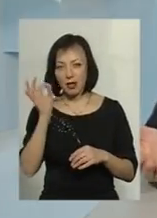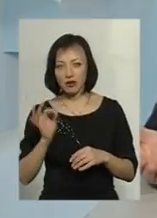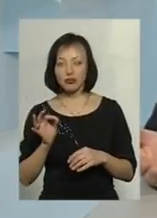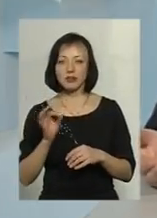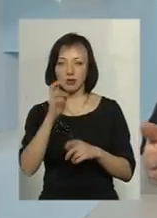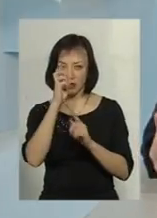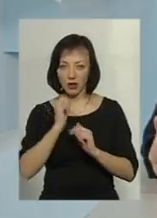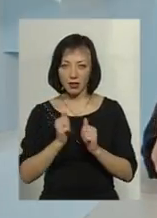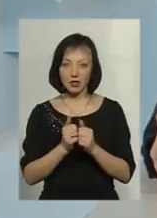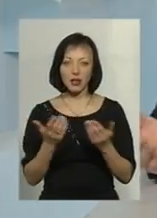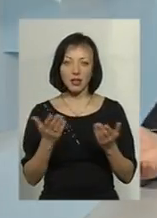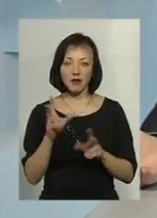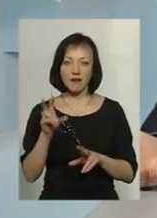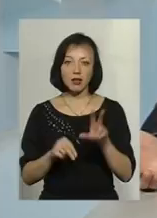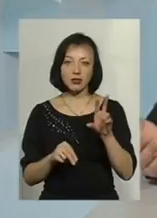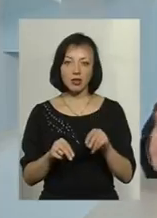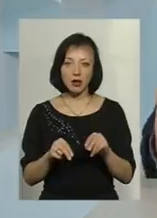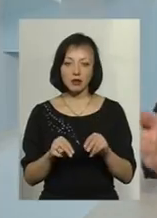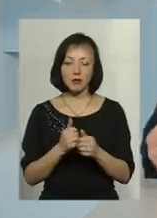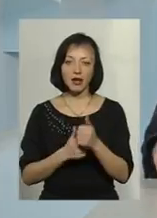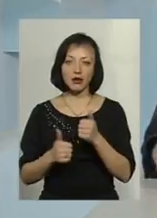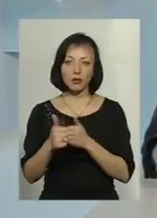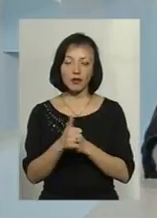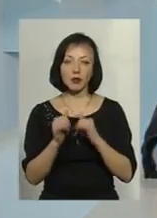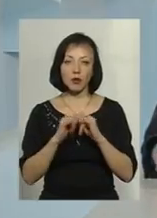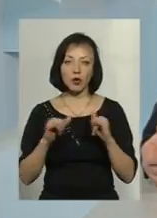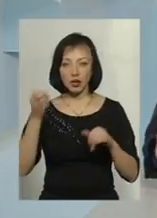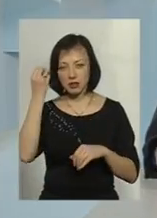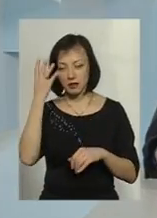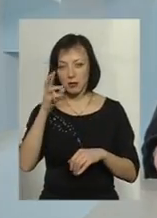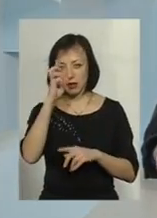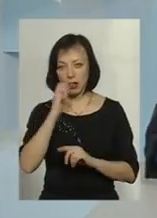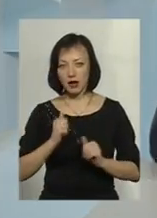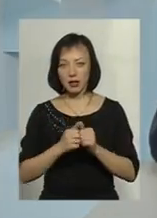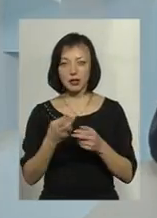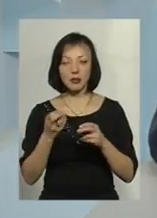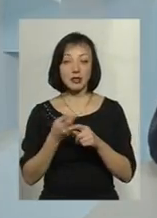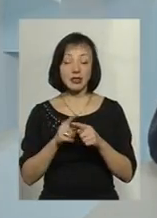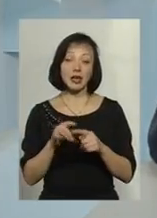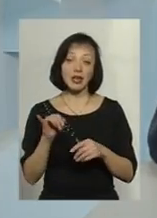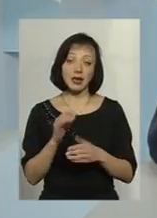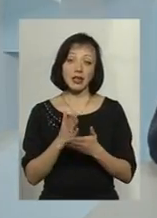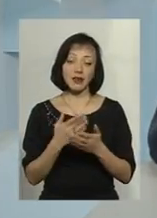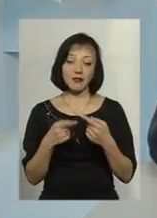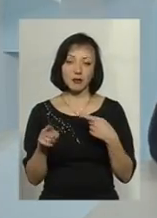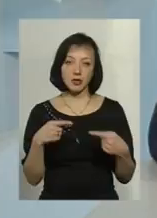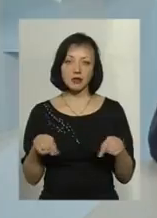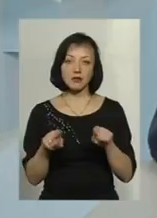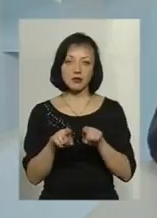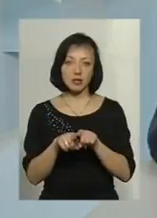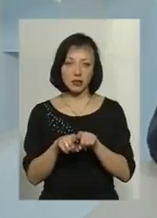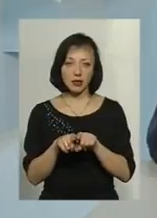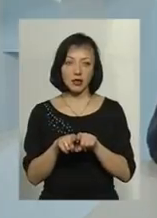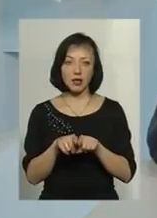Тобто, в країнах, які вважаються передовими, прогресивними країнами. Ну, є певні відмінності. Все-таки